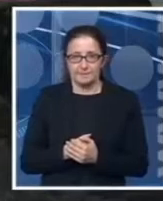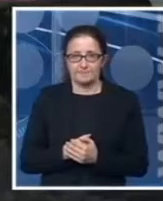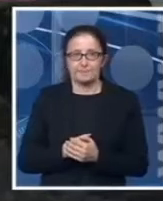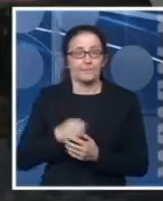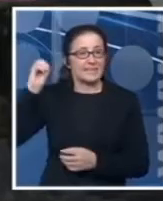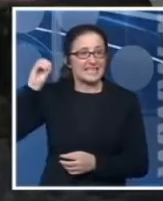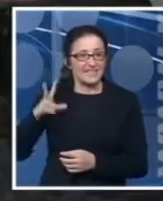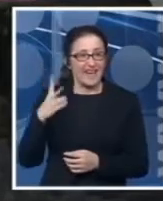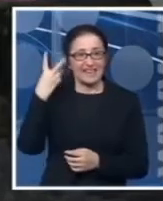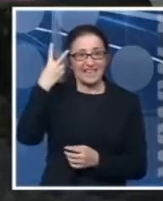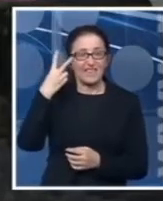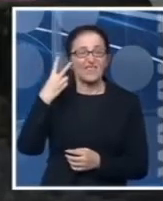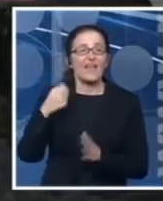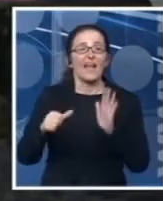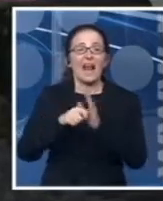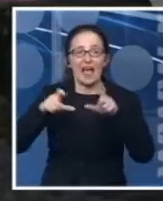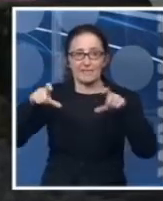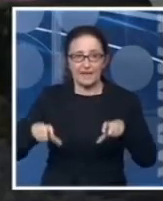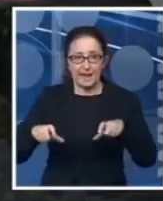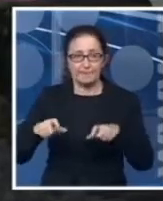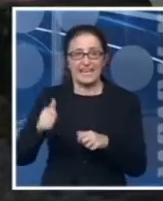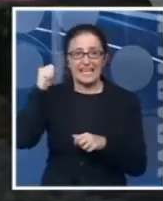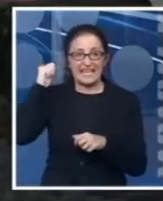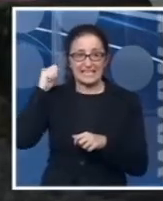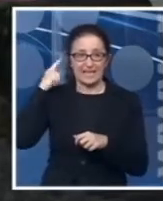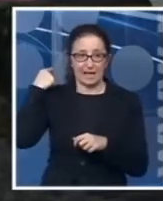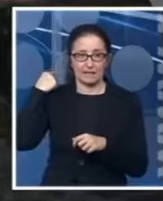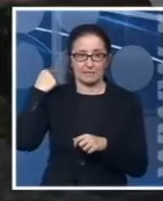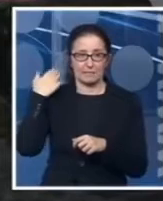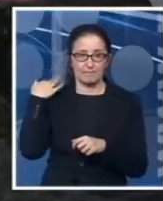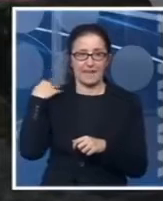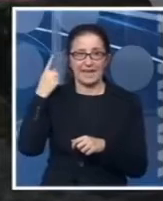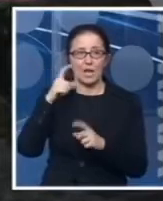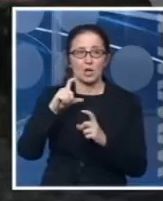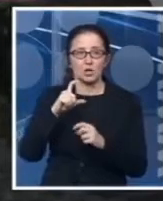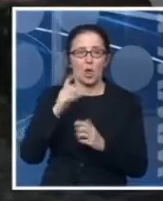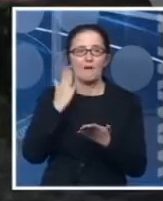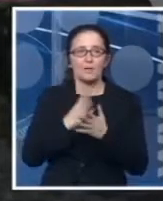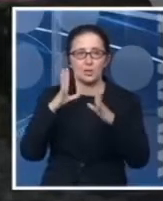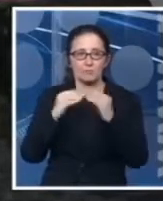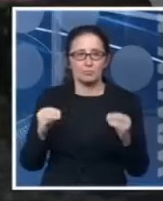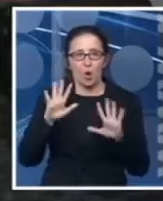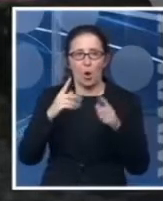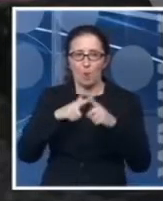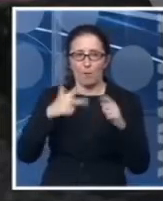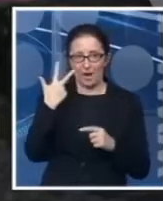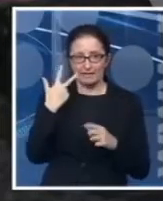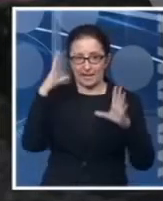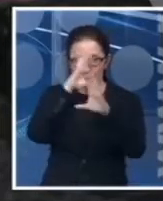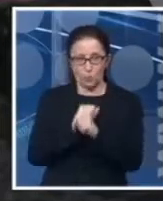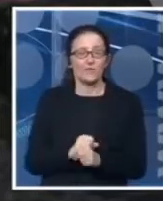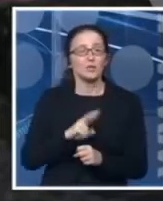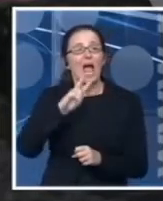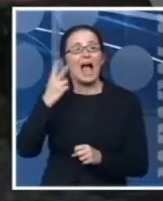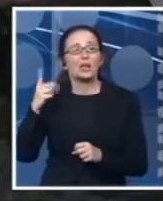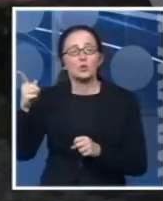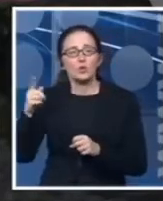Svetle na dve glavne bine koje se nalaze iza ovih slova i za mene, bit će ugašena negde oko pola tri noće, stali će sa ostalih